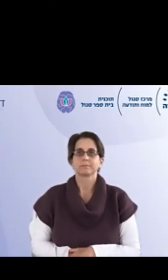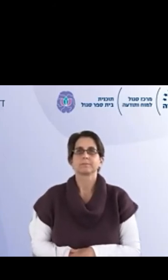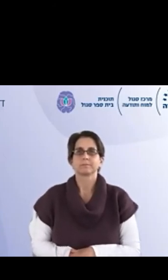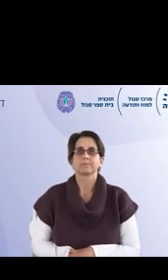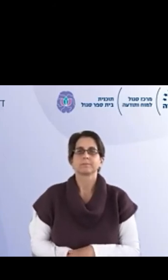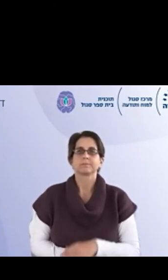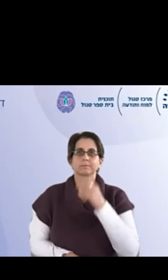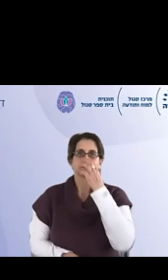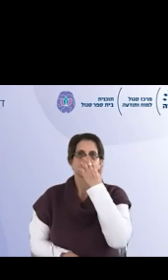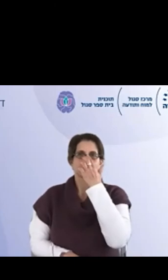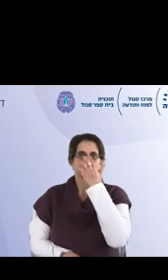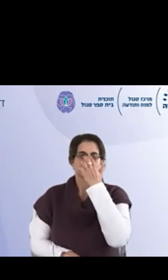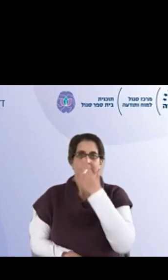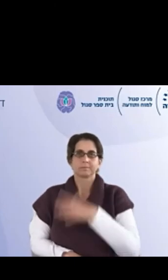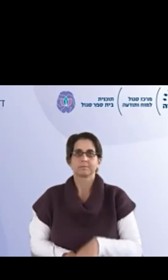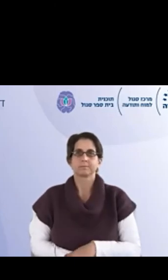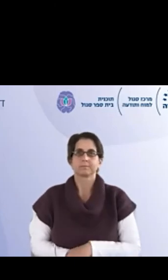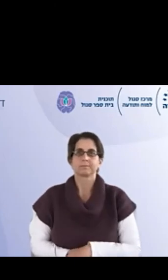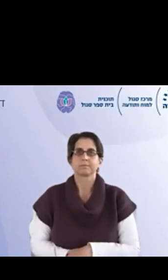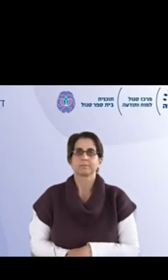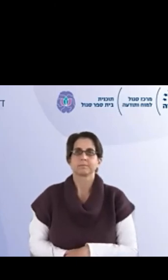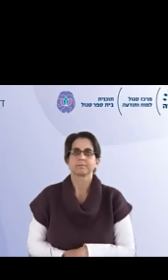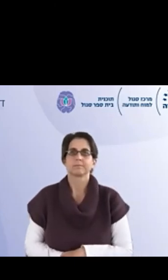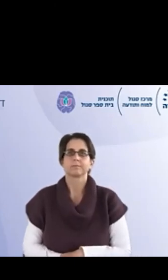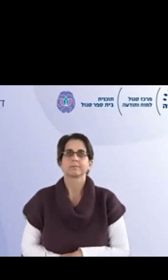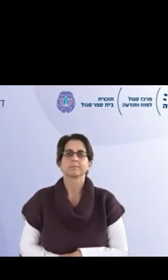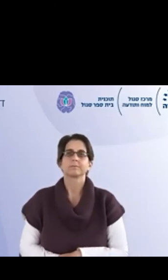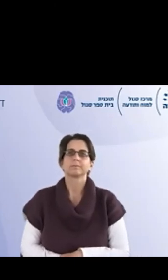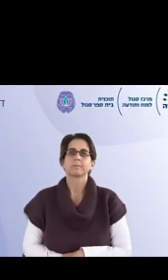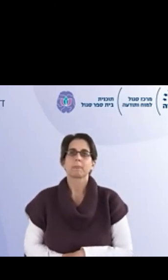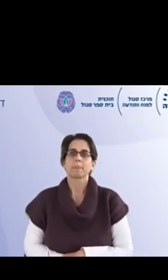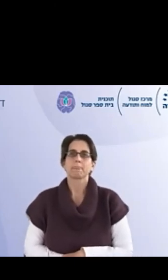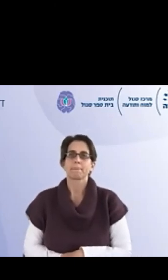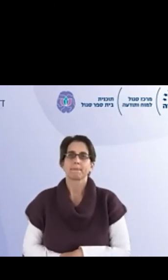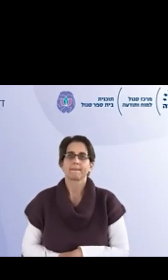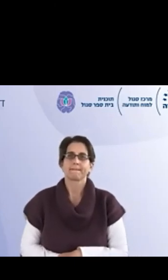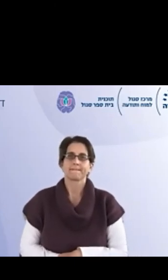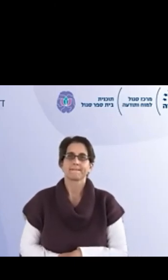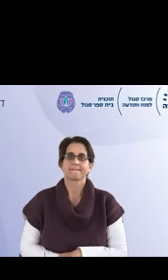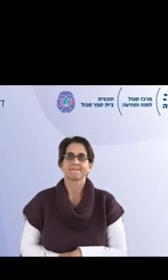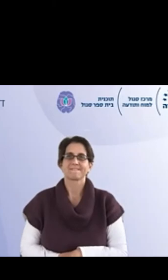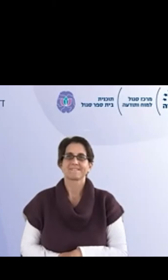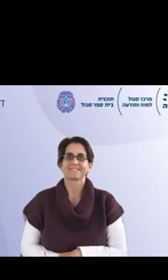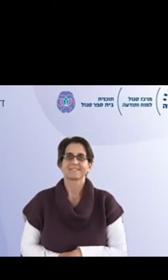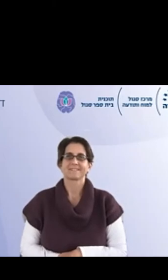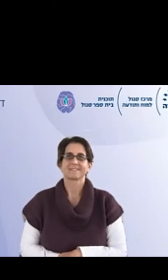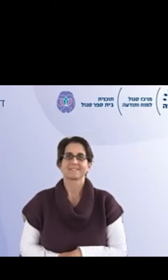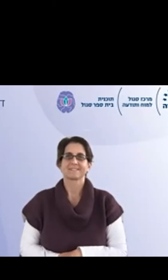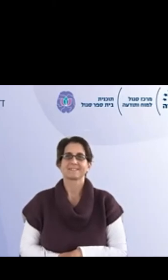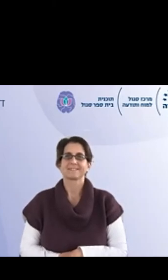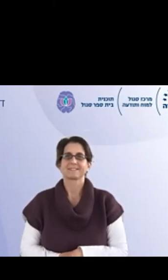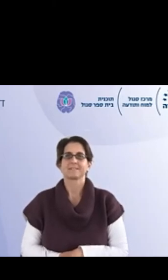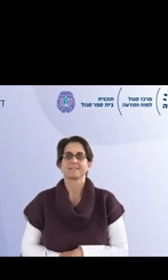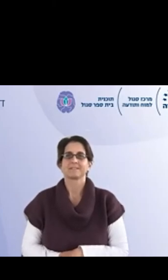ובכל זאת הספסנו משהו שם. אז ברגע שעשינו את הצילום, כפי שתיארתי זה, כפי הצילום